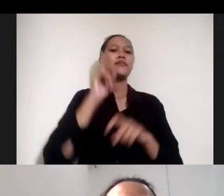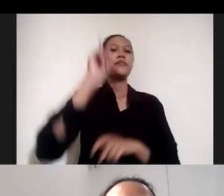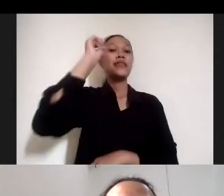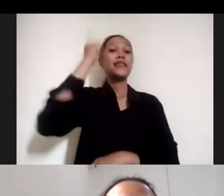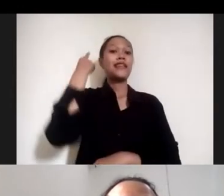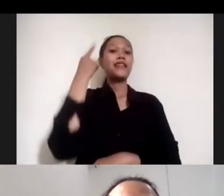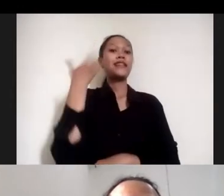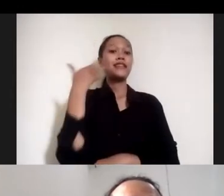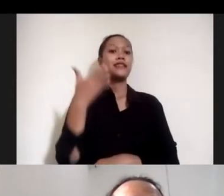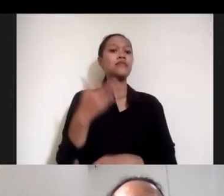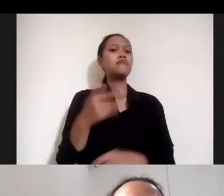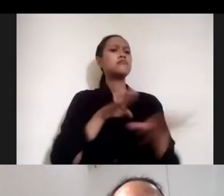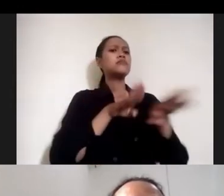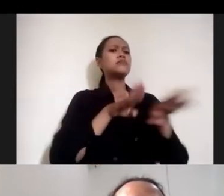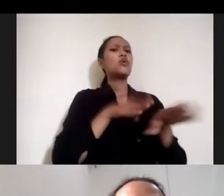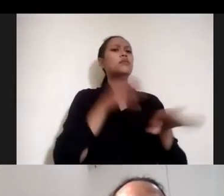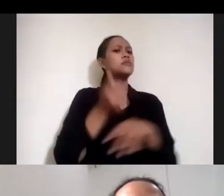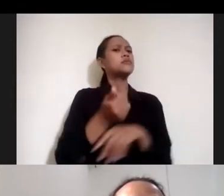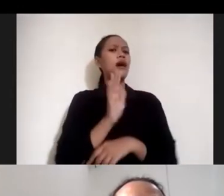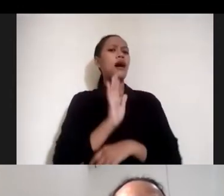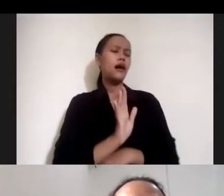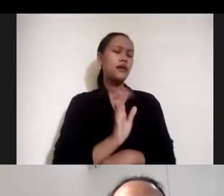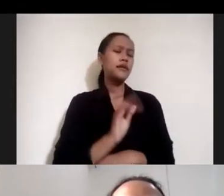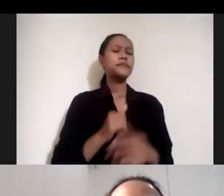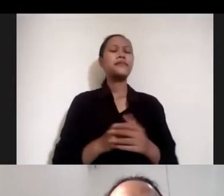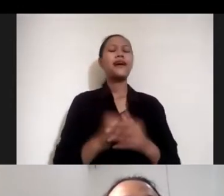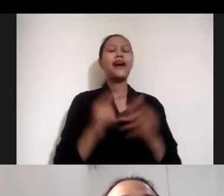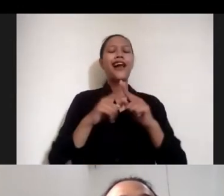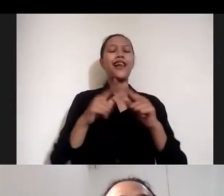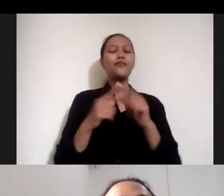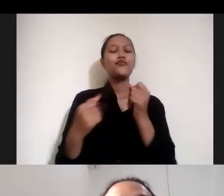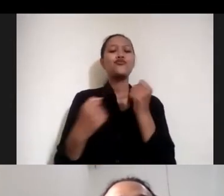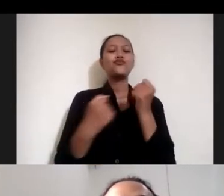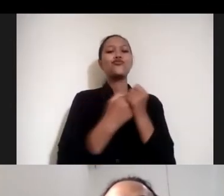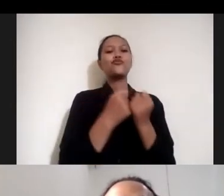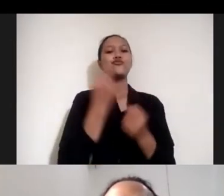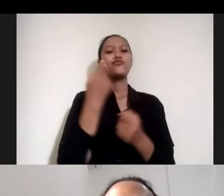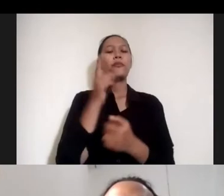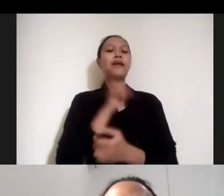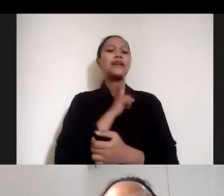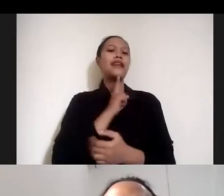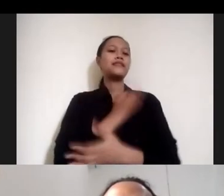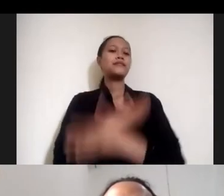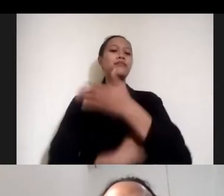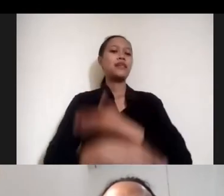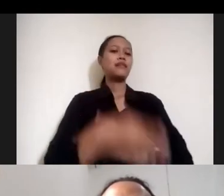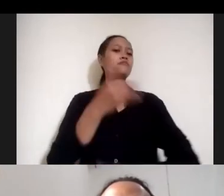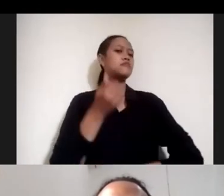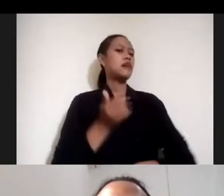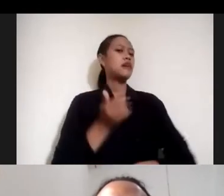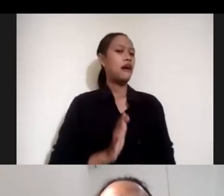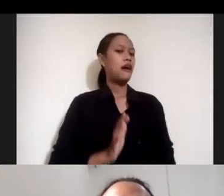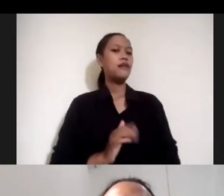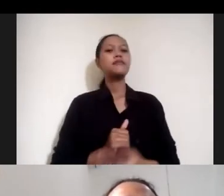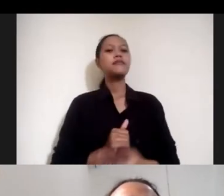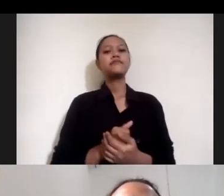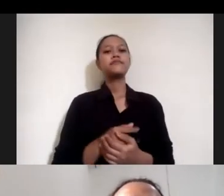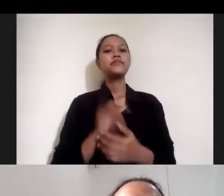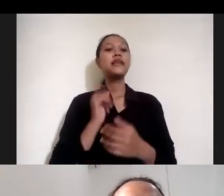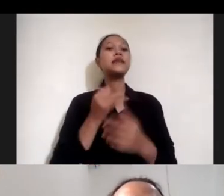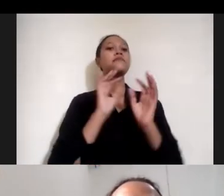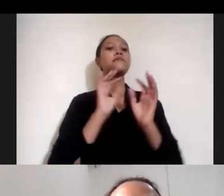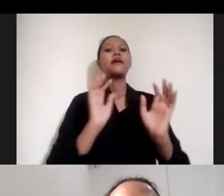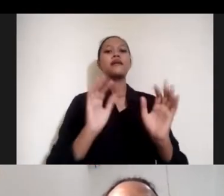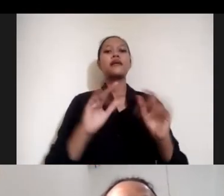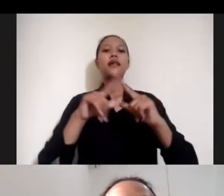itu. Dari proyek untuk pengadaan alat bantu pendukung kemandiran disabilitas. Nah, itu banyak tools data yang bisa